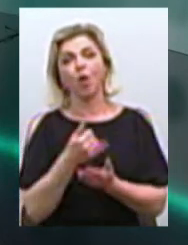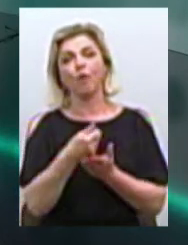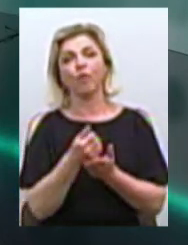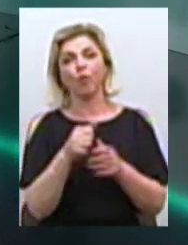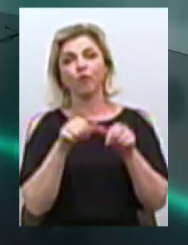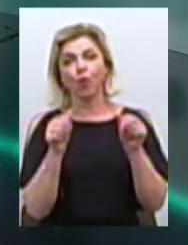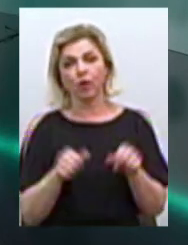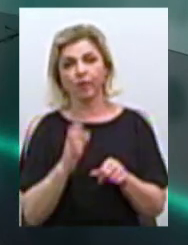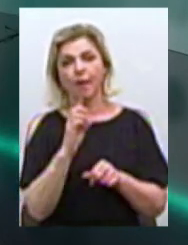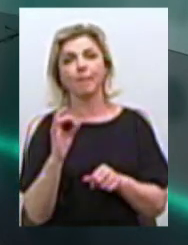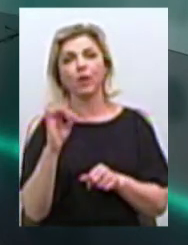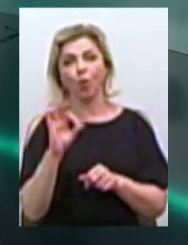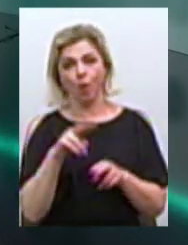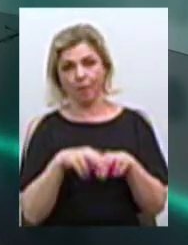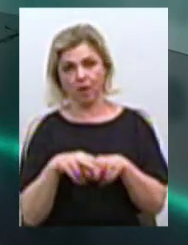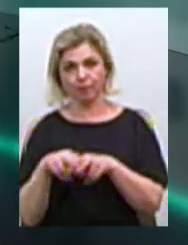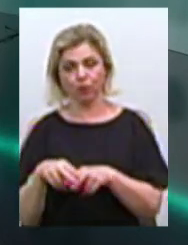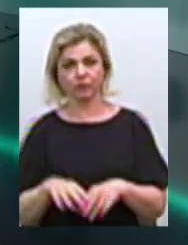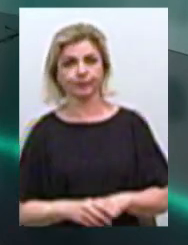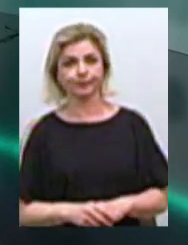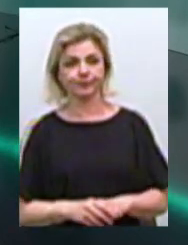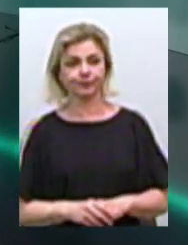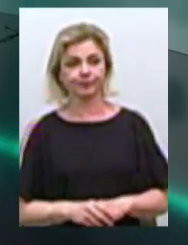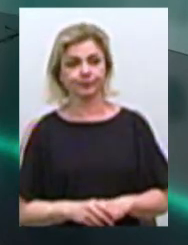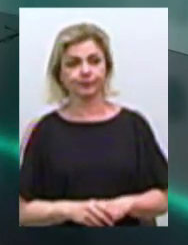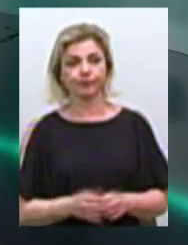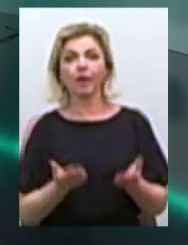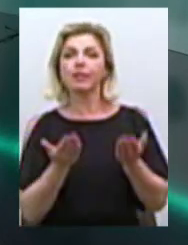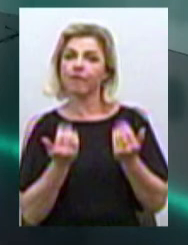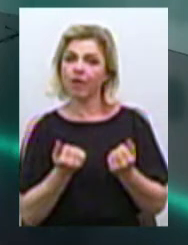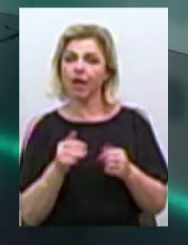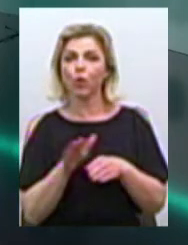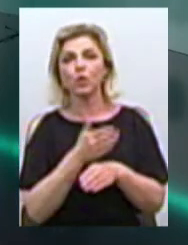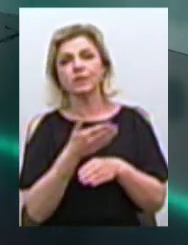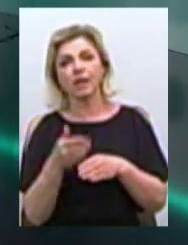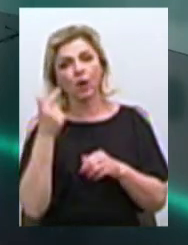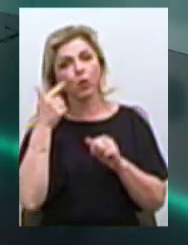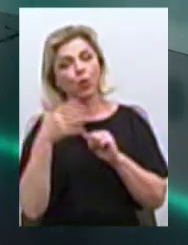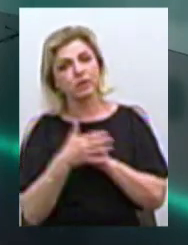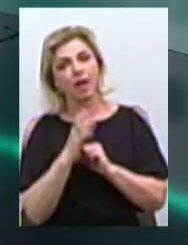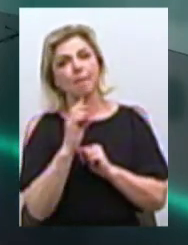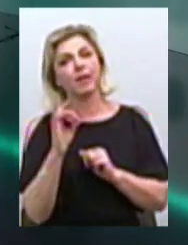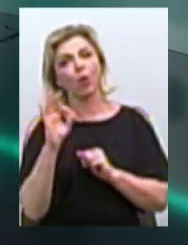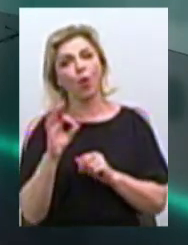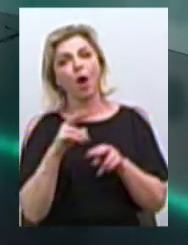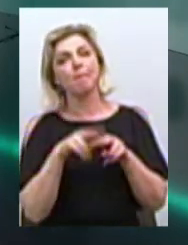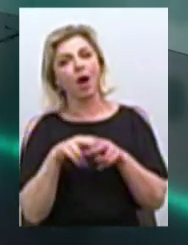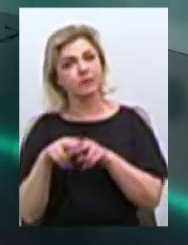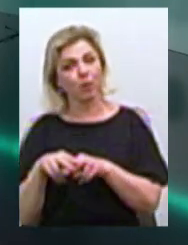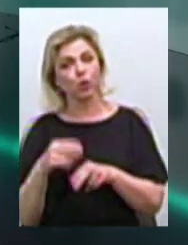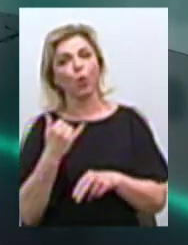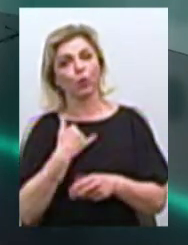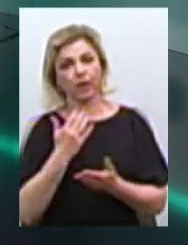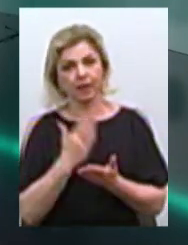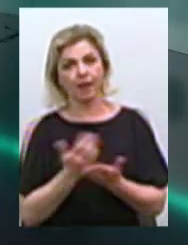біометричного паспорту? Давайте ми розділимо розуміння біометричного паспорту. У нас є